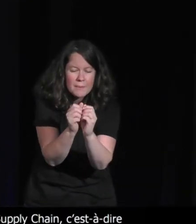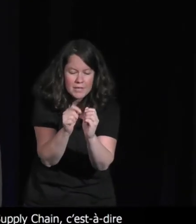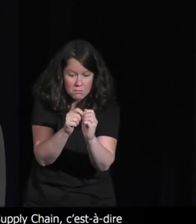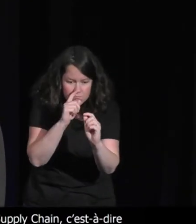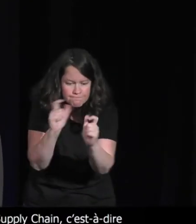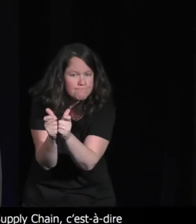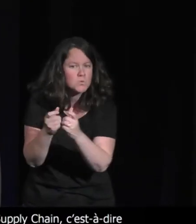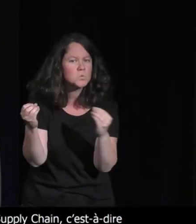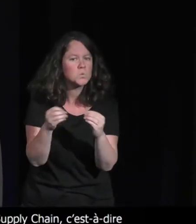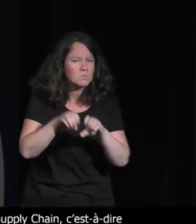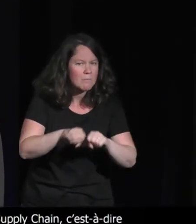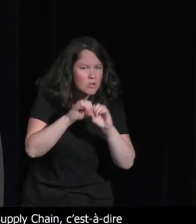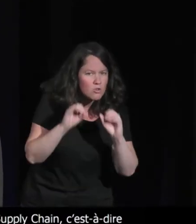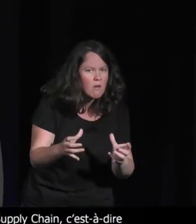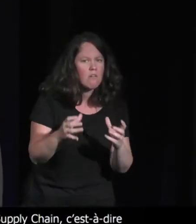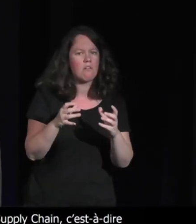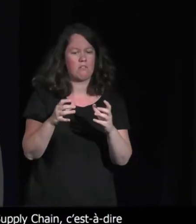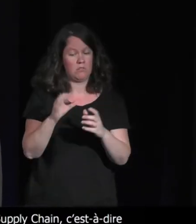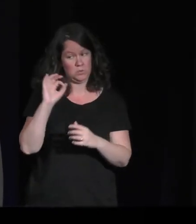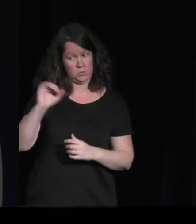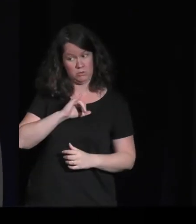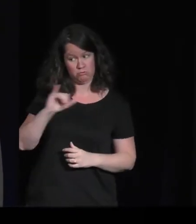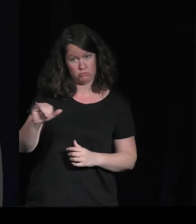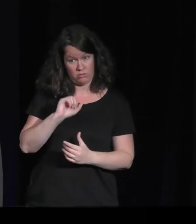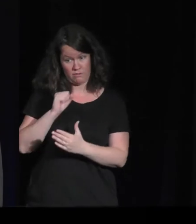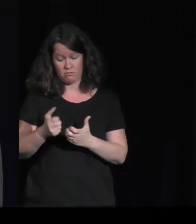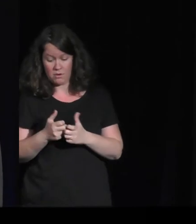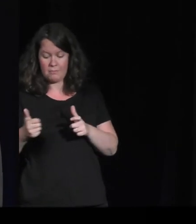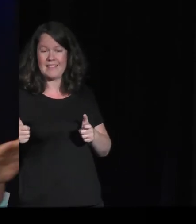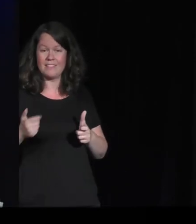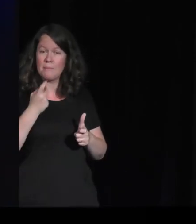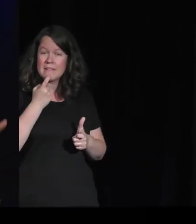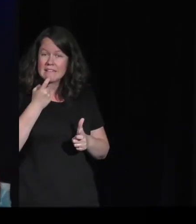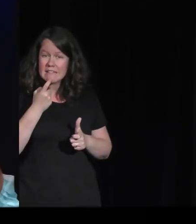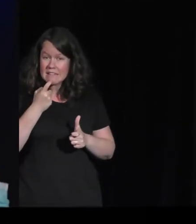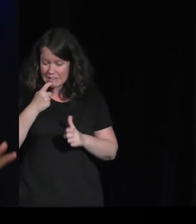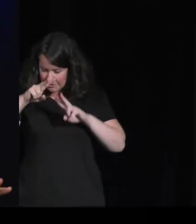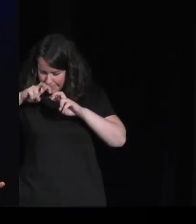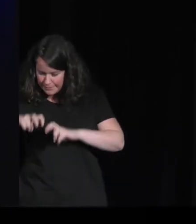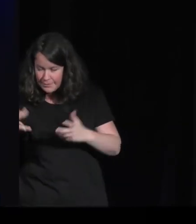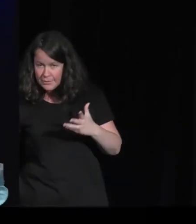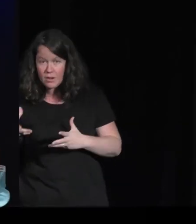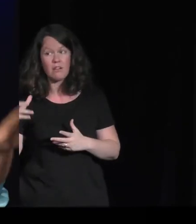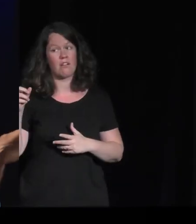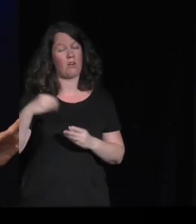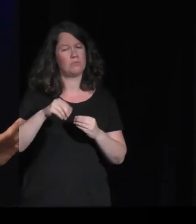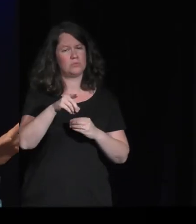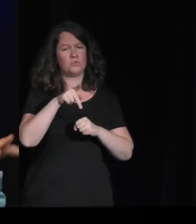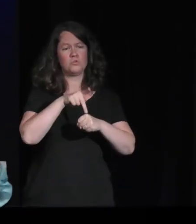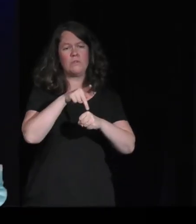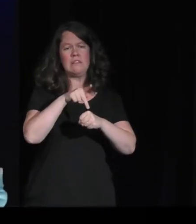Absolument, absolument. Jusqu'à la batterie de la manette, etc. Dans le cas de Sony, en plus, crois qu'ils ne sont pas soumis à la loi sur